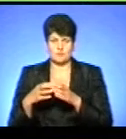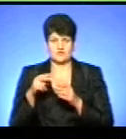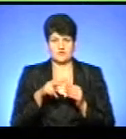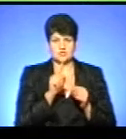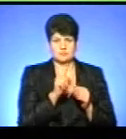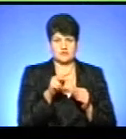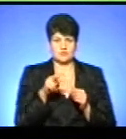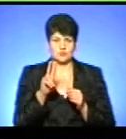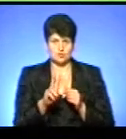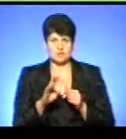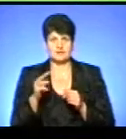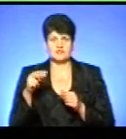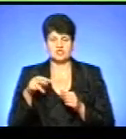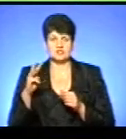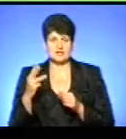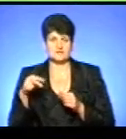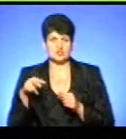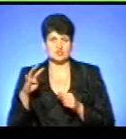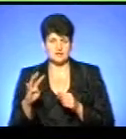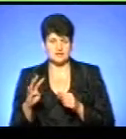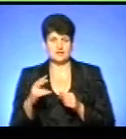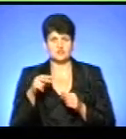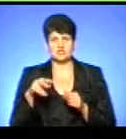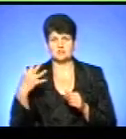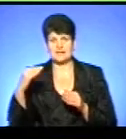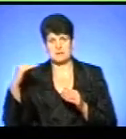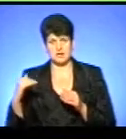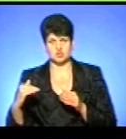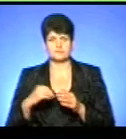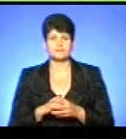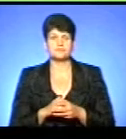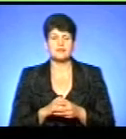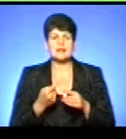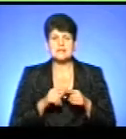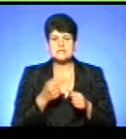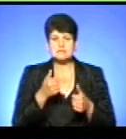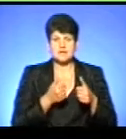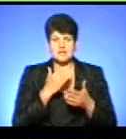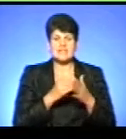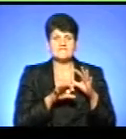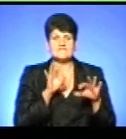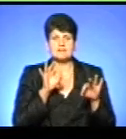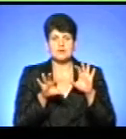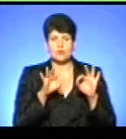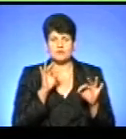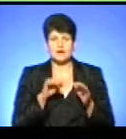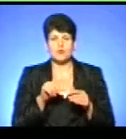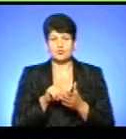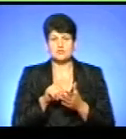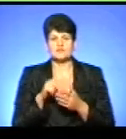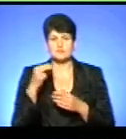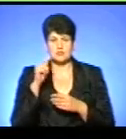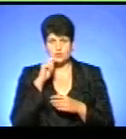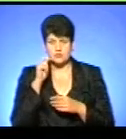-2002, 2003-2004, 2005-2005 молодші. Ці змагання у нас є відбурковими для участі в чемпіонаті України, який